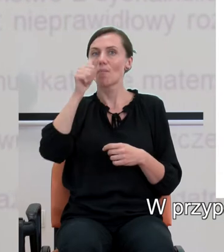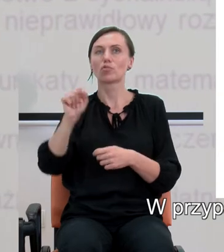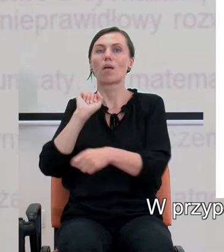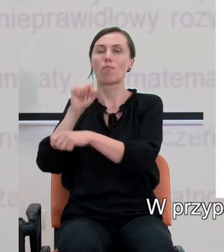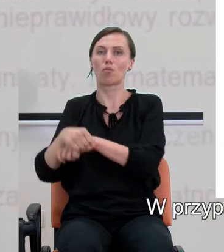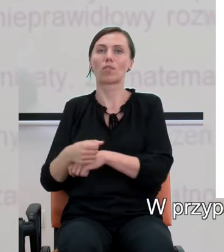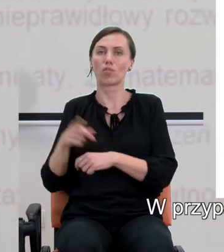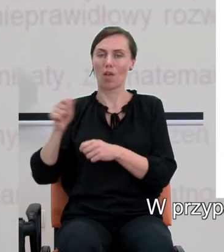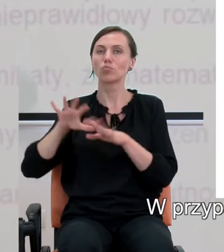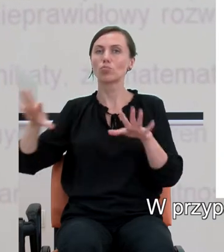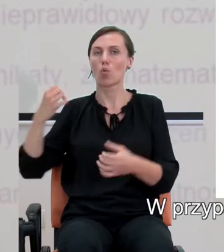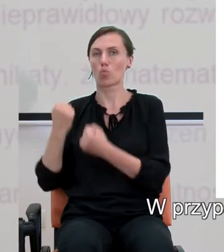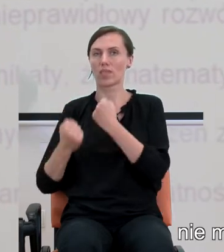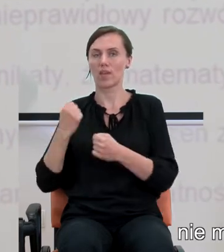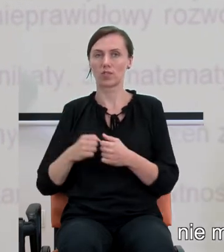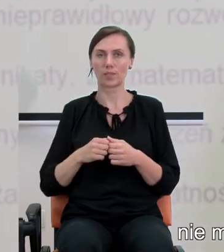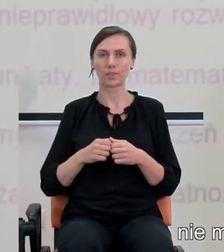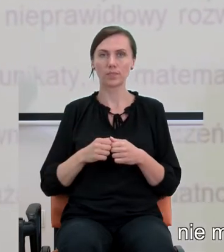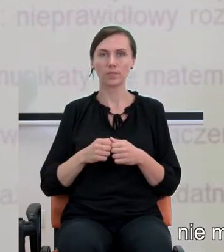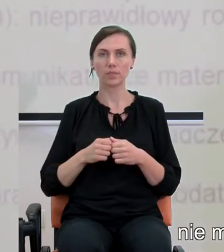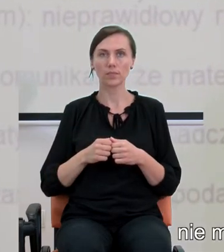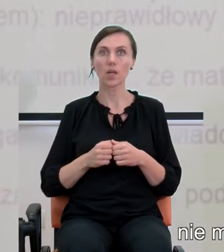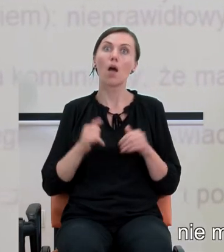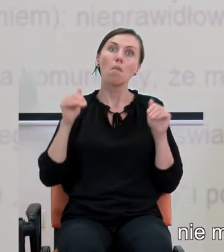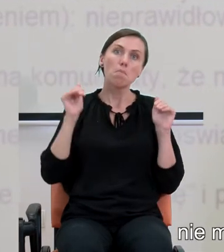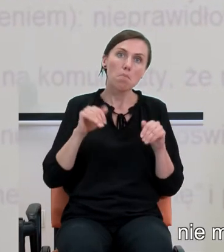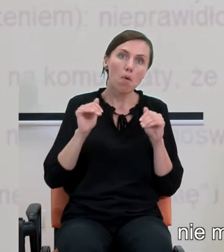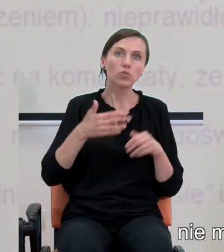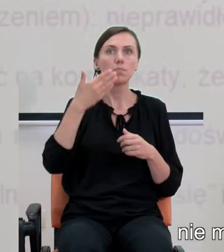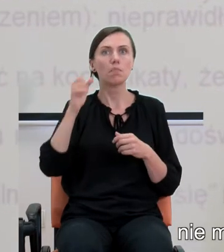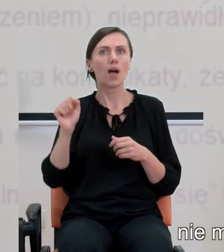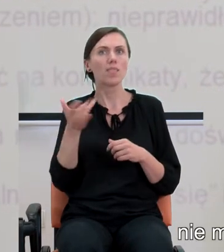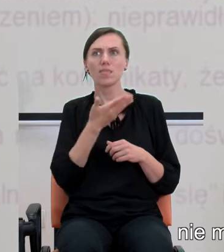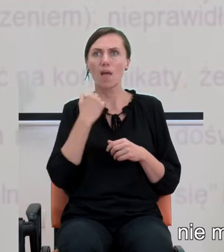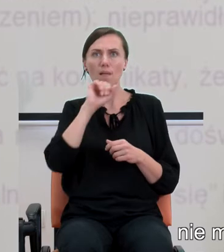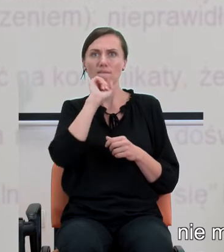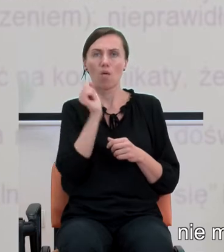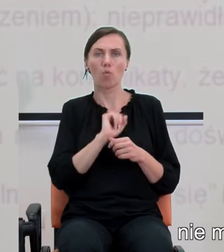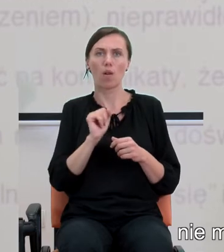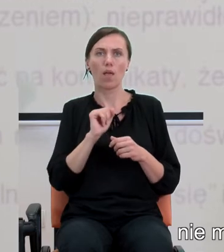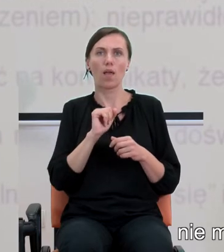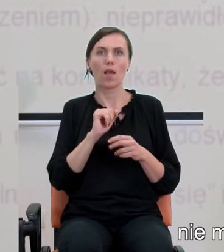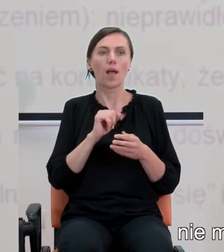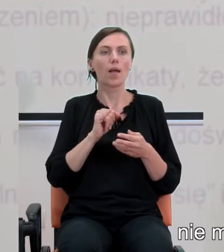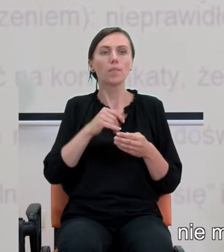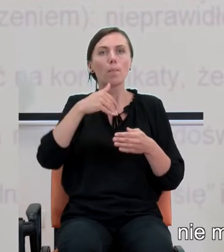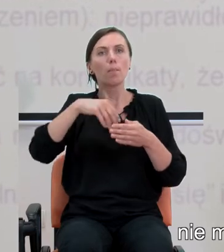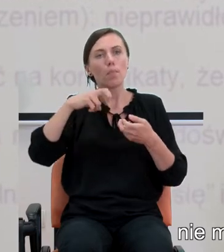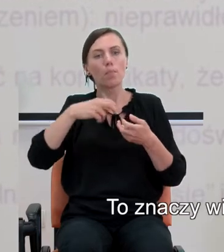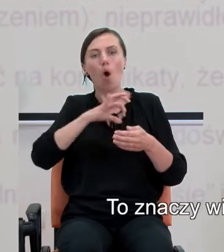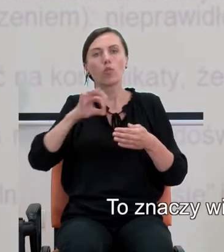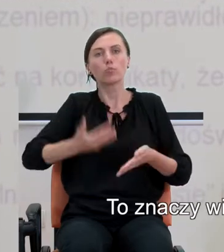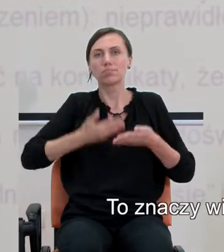znacznie trudniejsze. Być może lęk przed matematyką nie ma w ogóle podłoża czysto biologicznego.